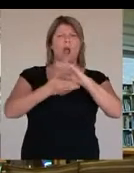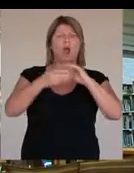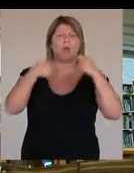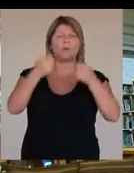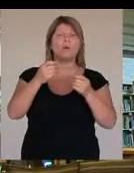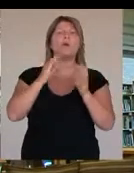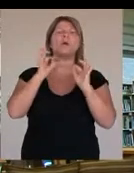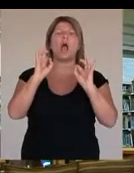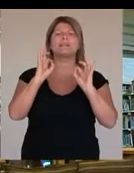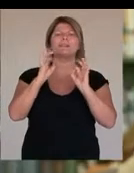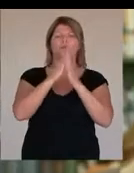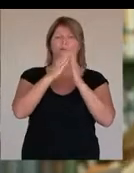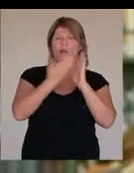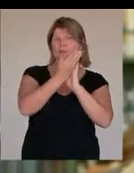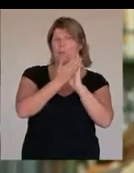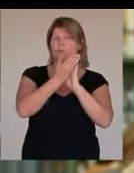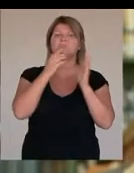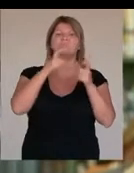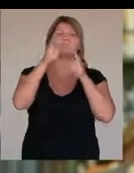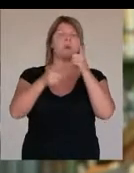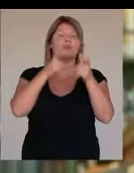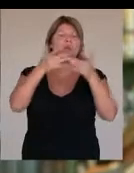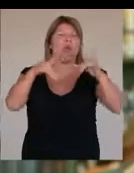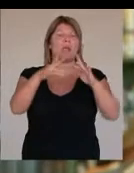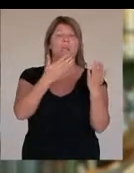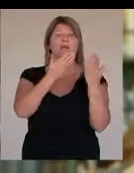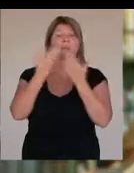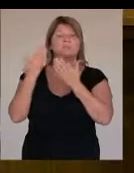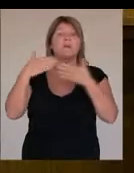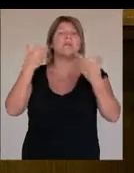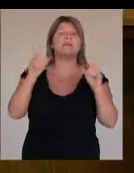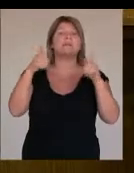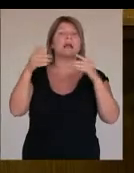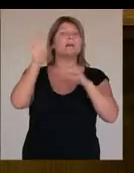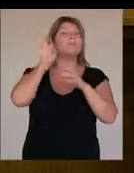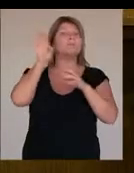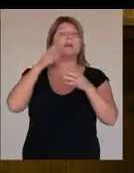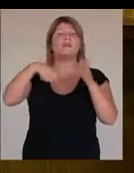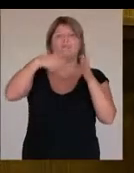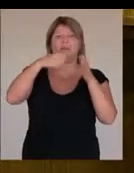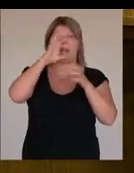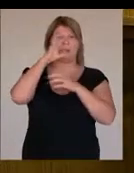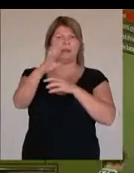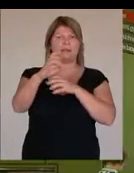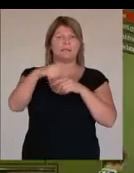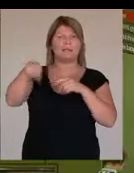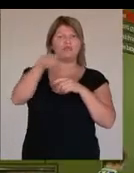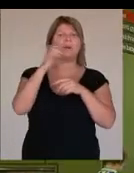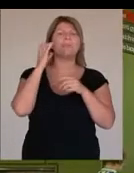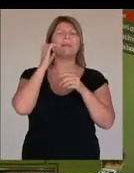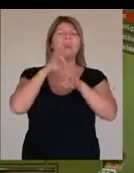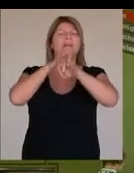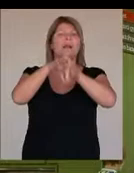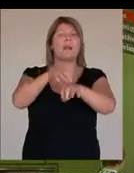könyvtári szolgáltatások ellátásához, úgy mint kölcsönzés, helybenolvasás, vagy épp zenehallgatás, filmnézés. A